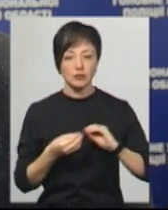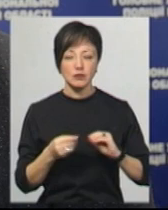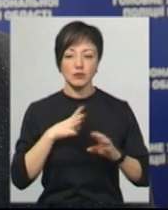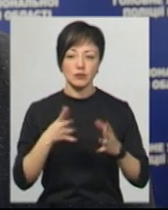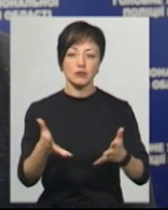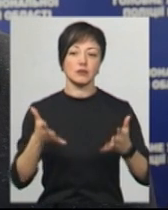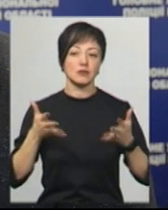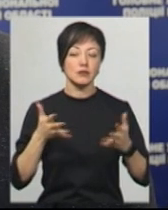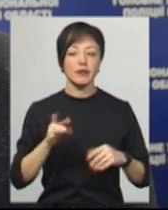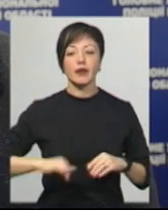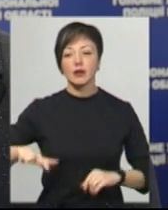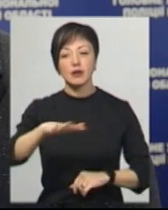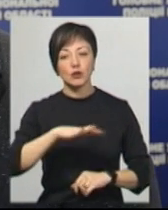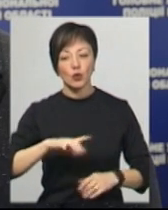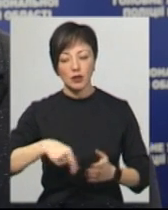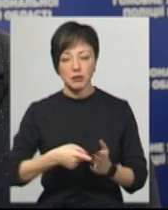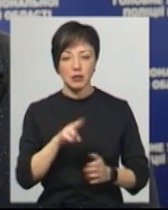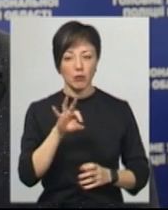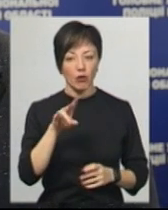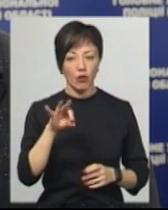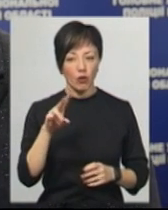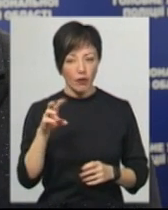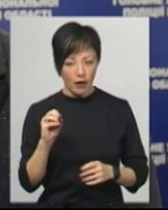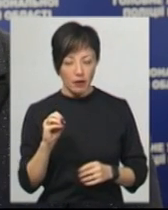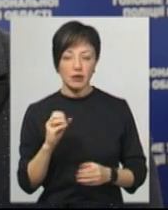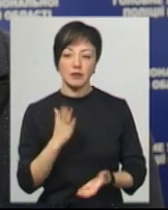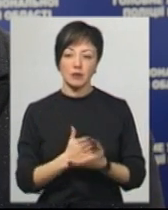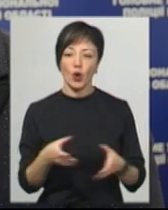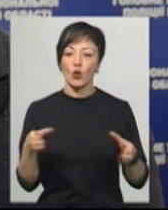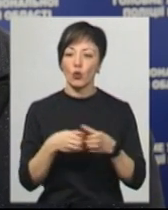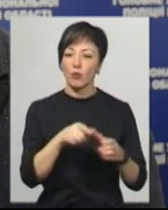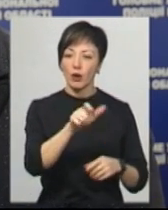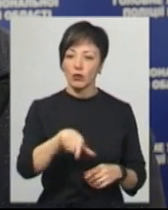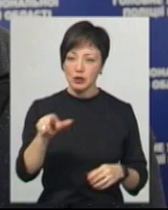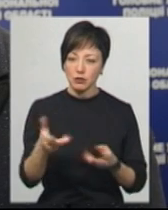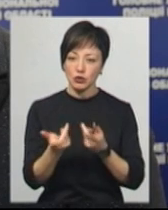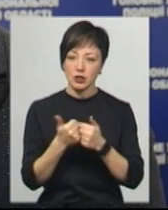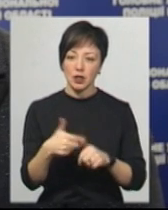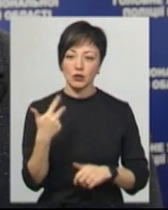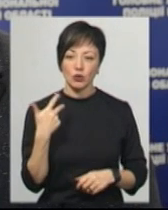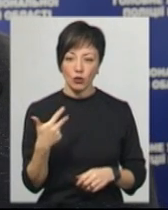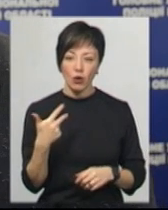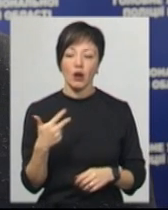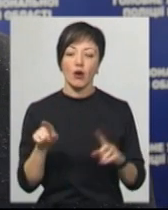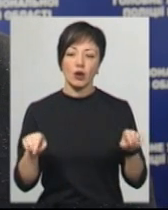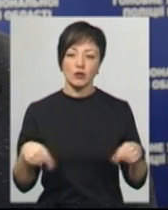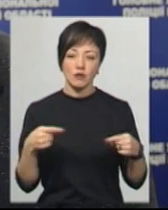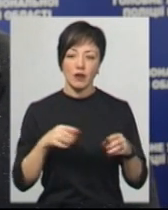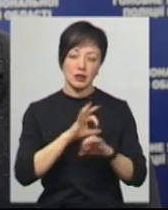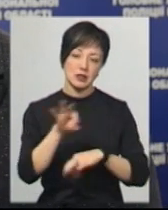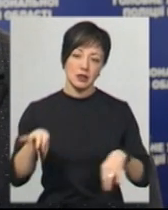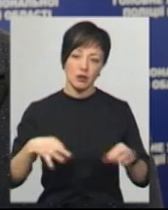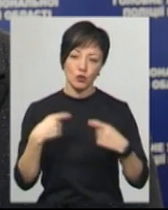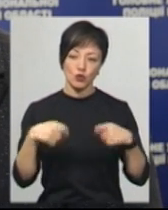встановлено, що на території міста Полонного діє група осіб з числа трьох, які організували схему